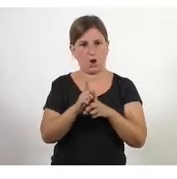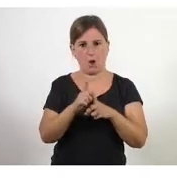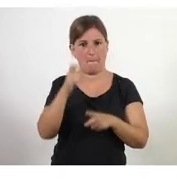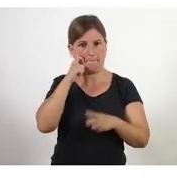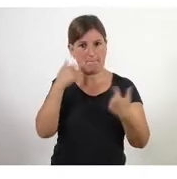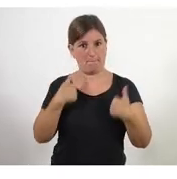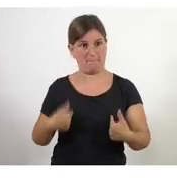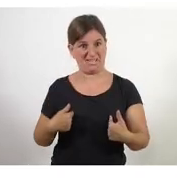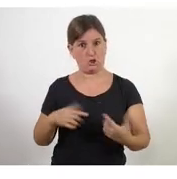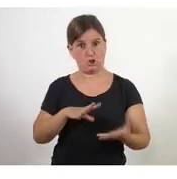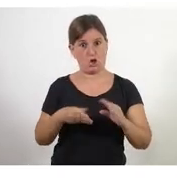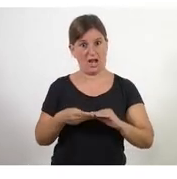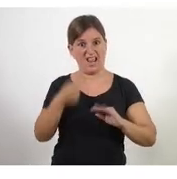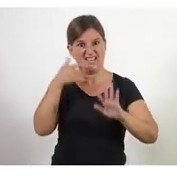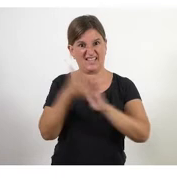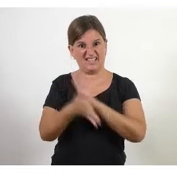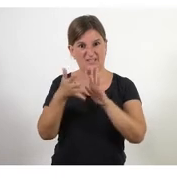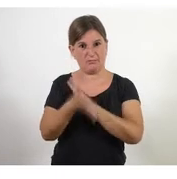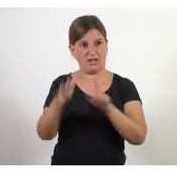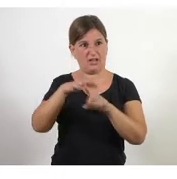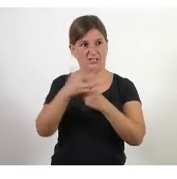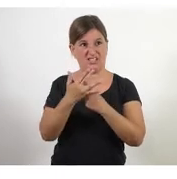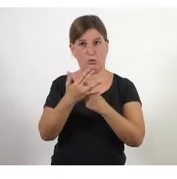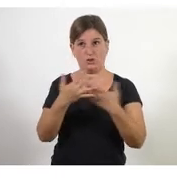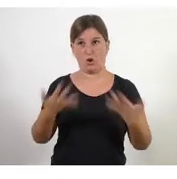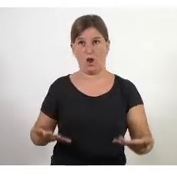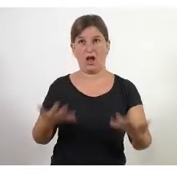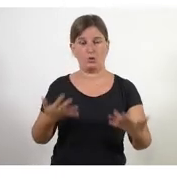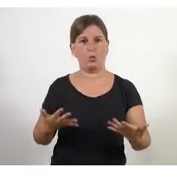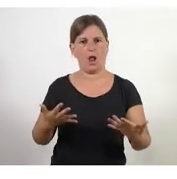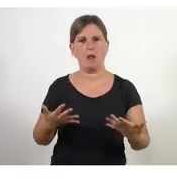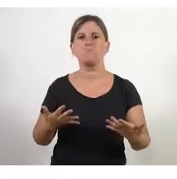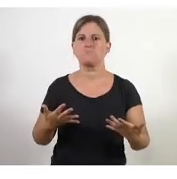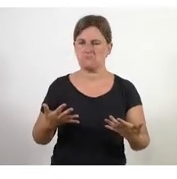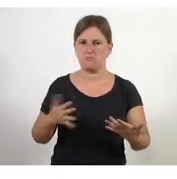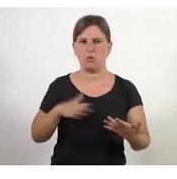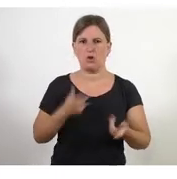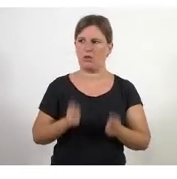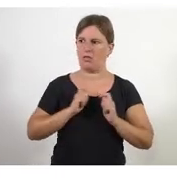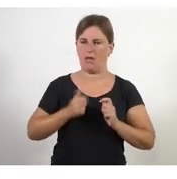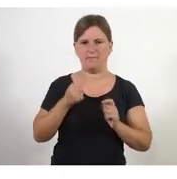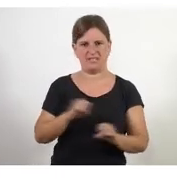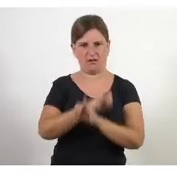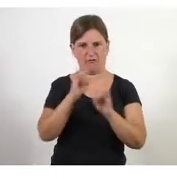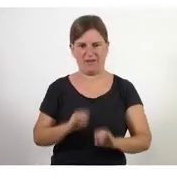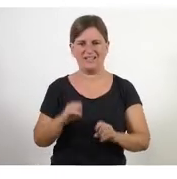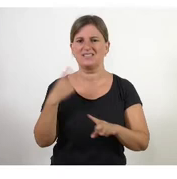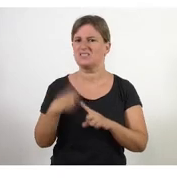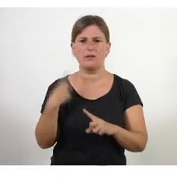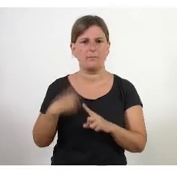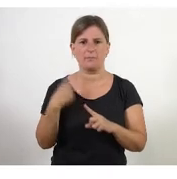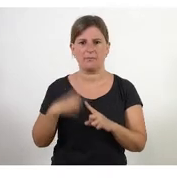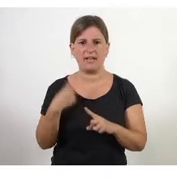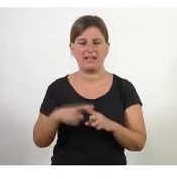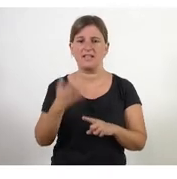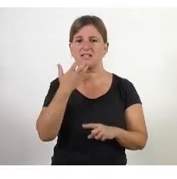comptant el que està passant al món seria una forma de ser més pèl·lis per què? doncs perquè quan